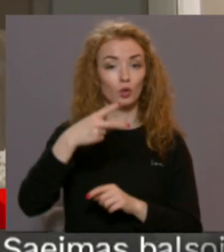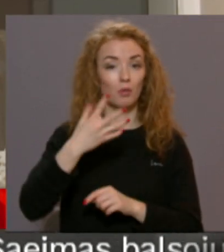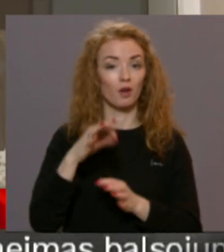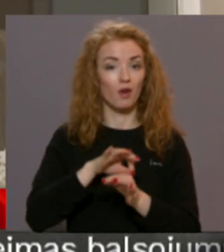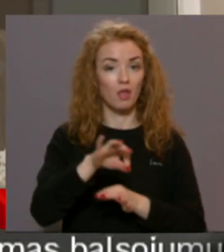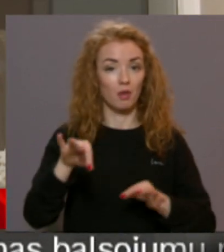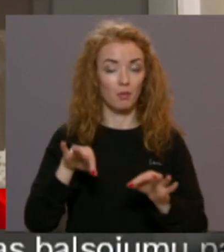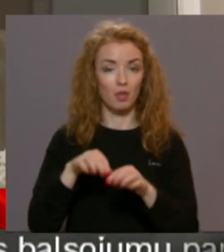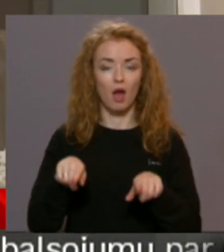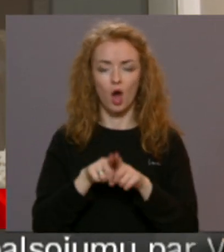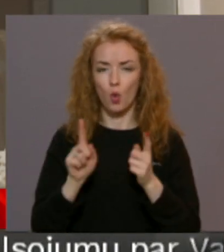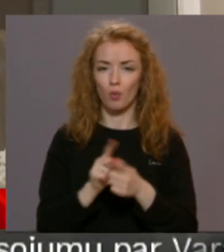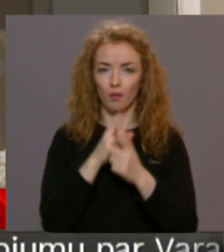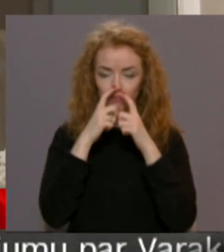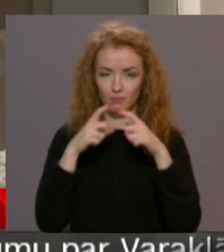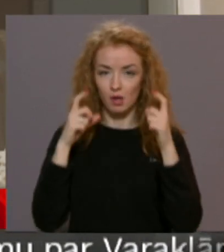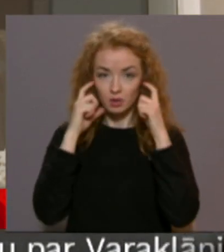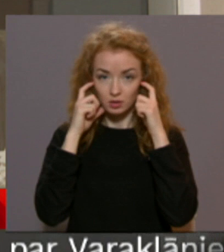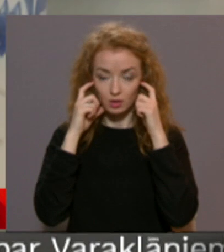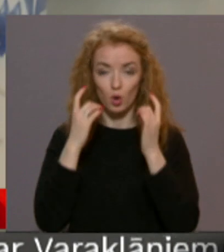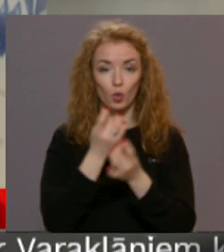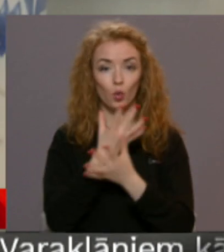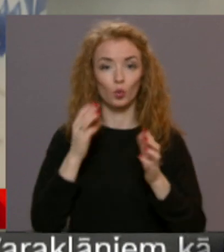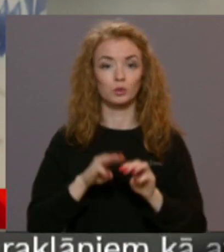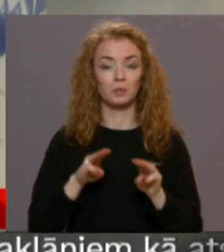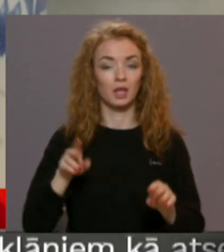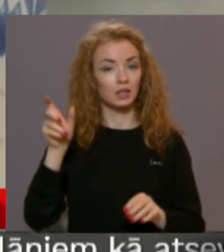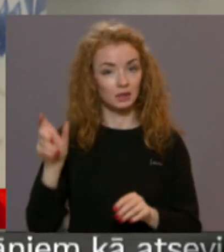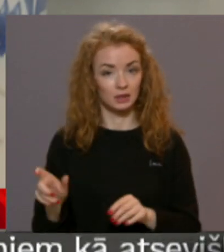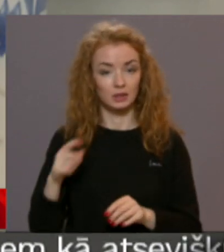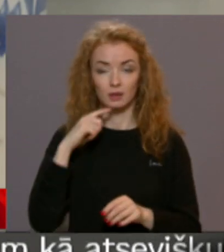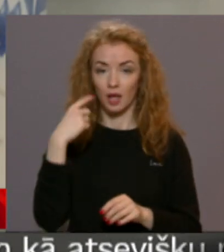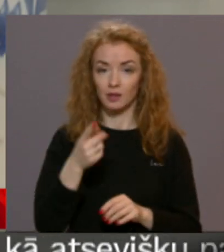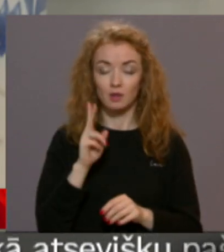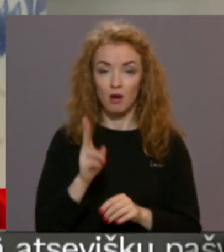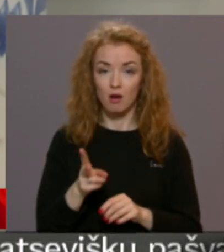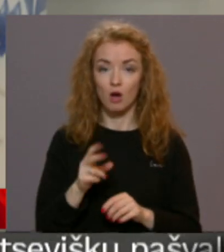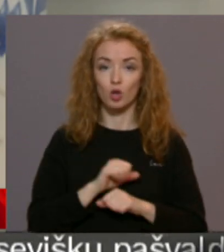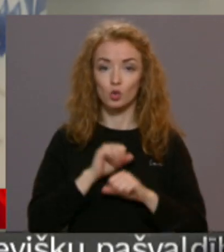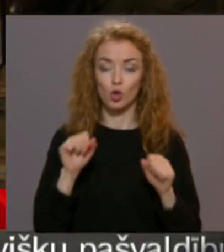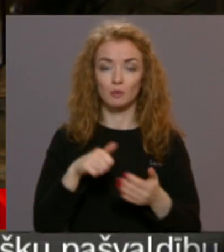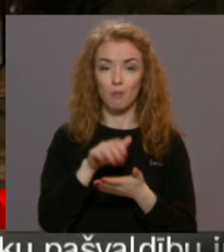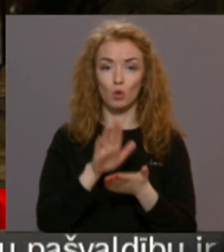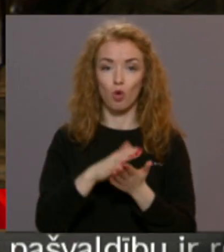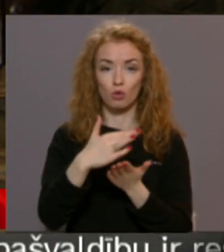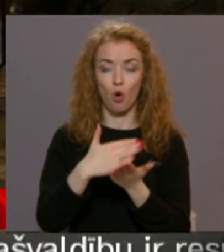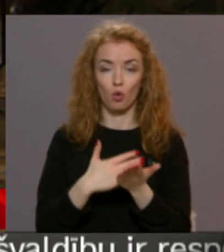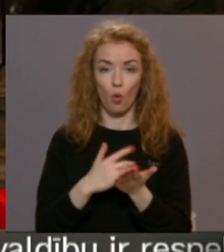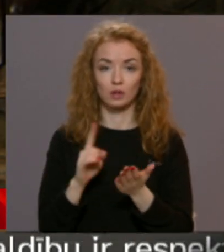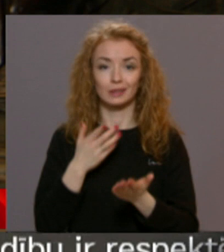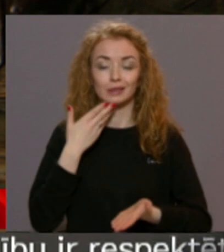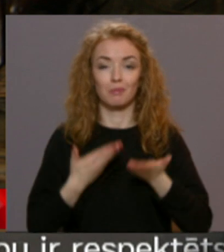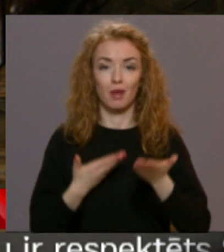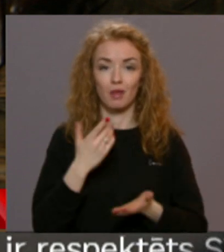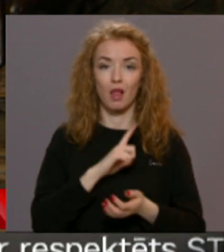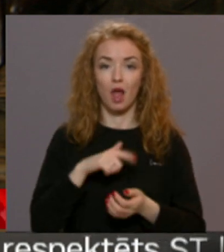kā arī obligāti jāvalkā sejas maskas. Kultūras ministrs Nauris Puntulis uzsvēra, ka drošības protokols kultūra vietās ir izmēģināts